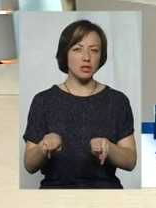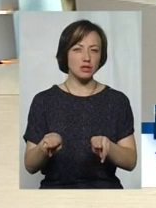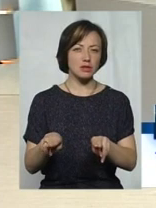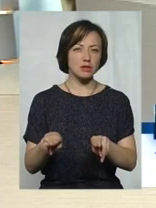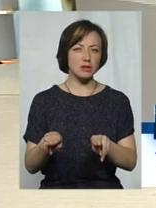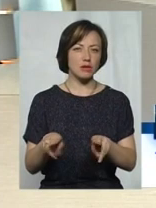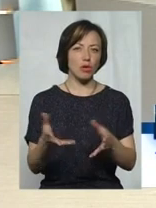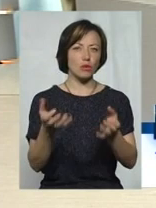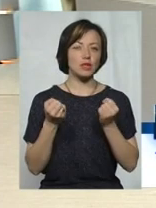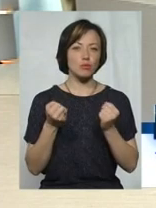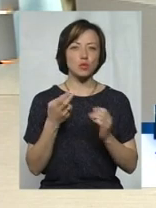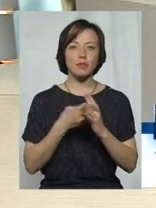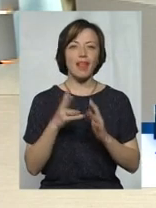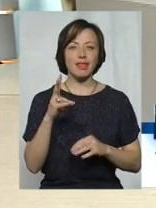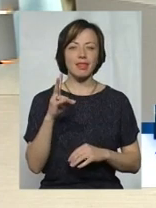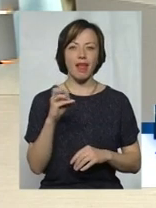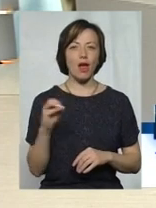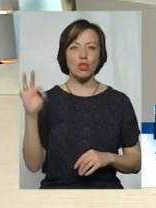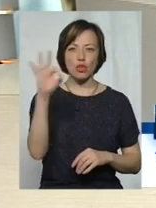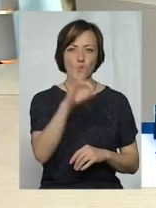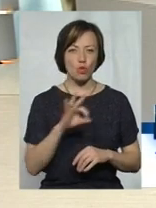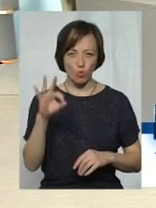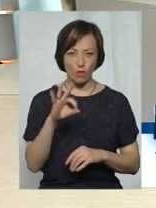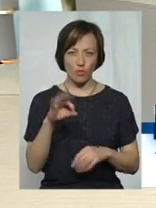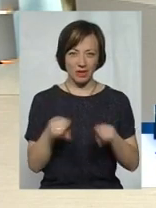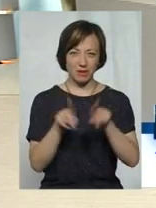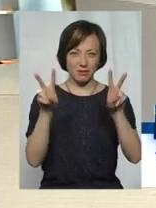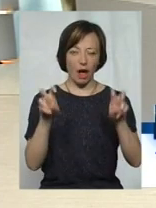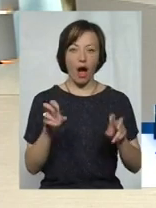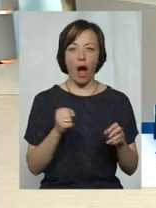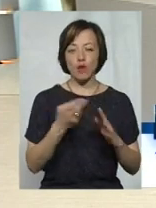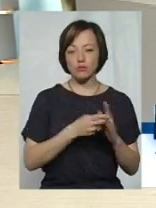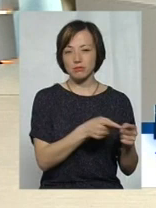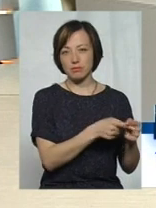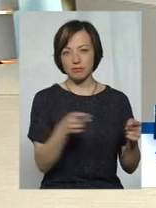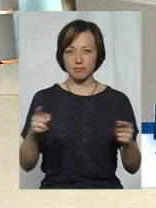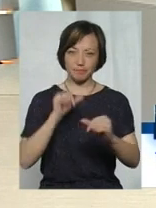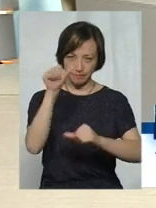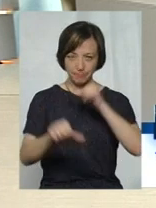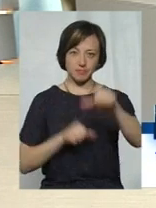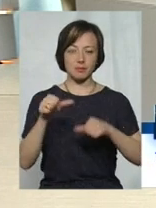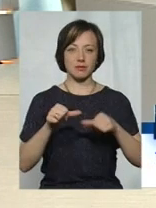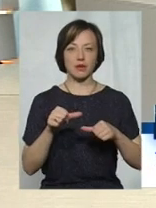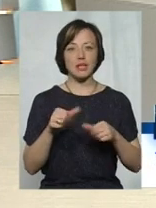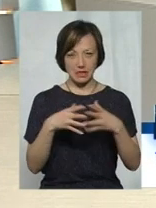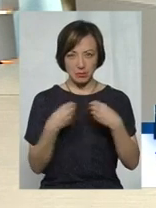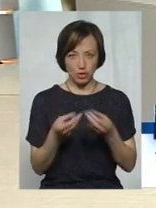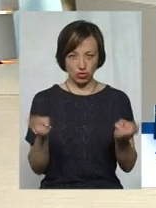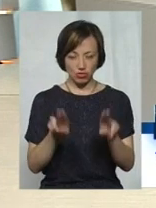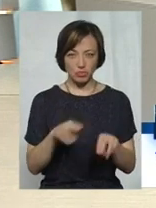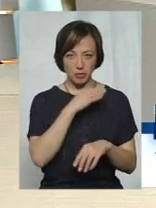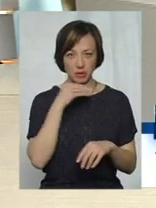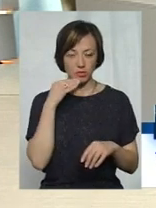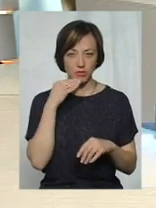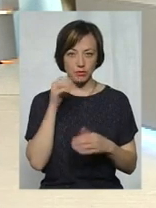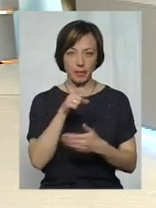отримують субсидію не нульову, так звано, а субсидію впродовж всього року? Таких родин багато залишається? прогнозуємо,